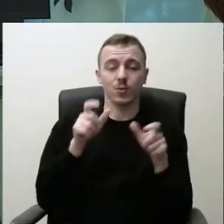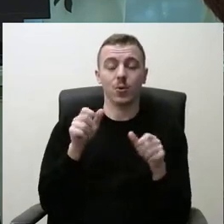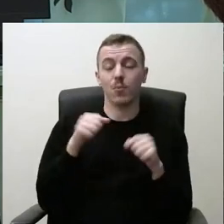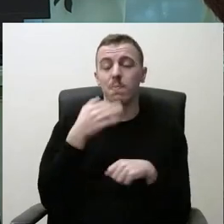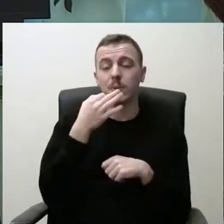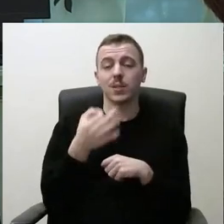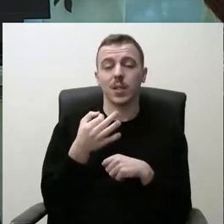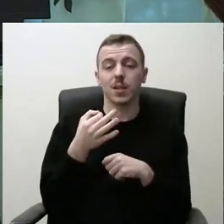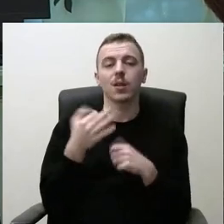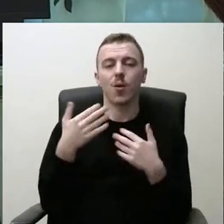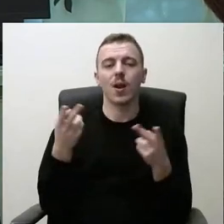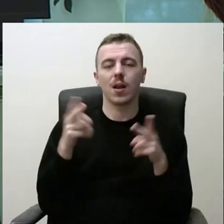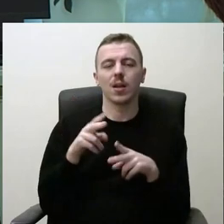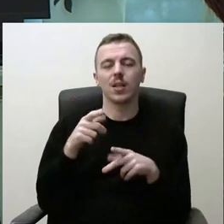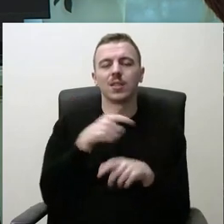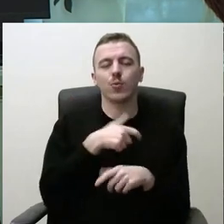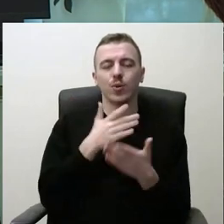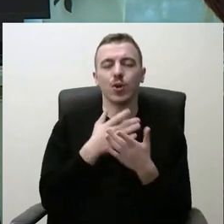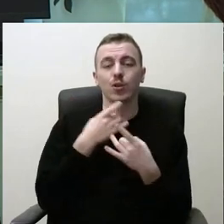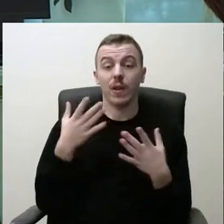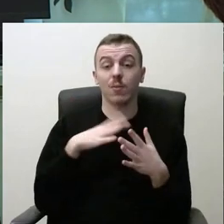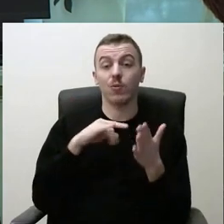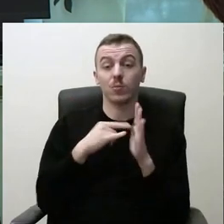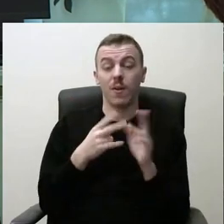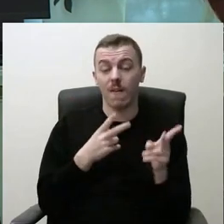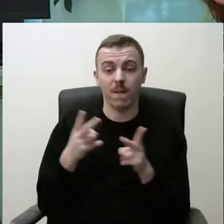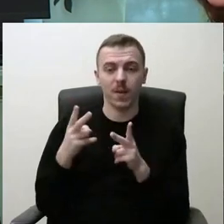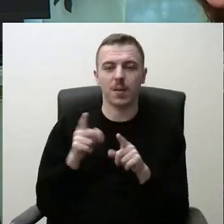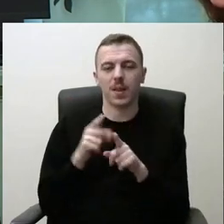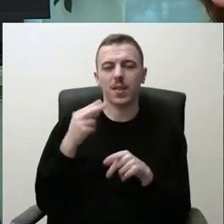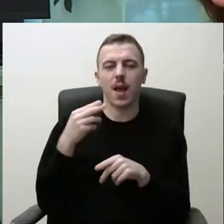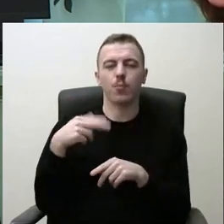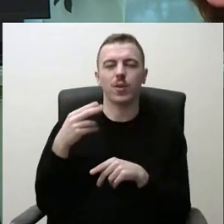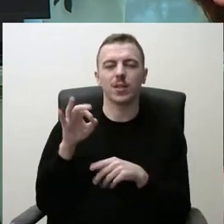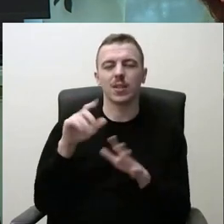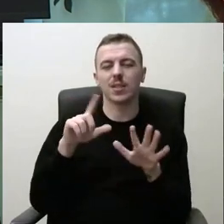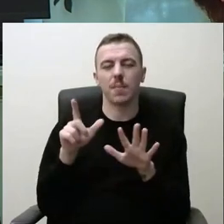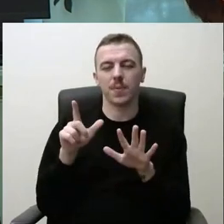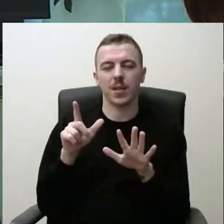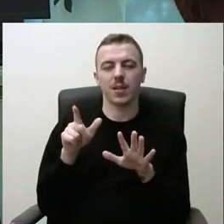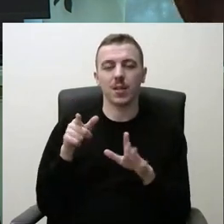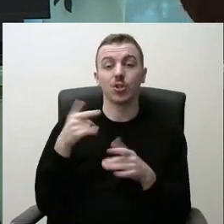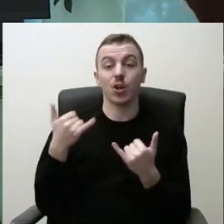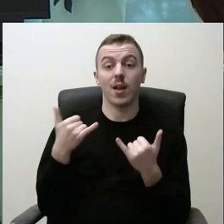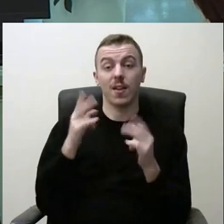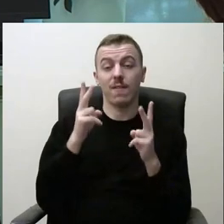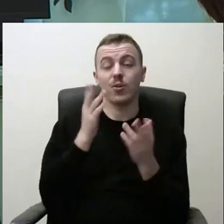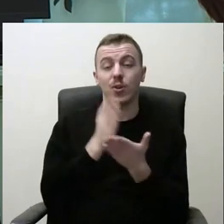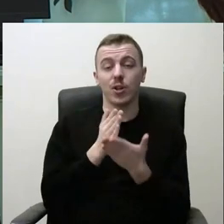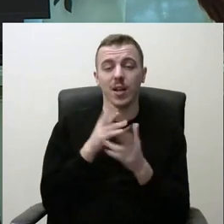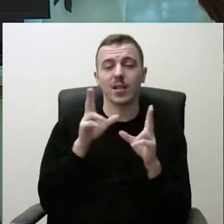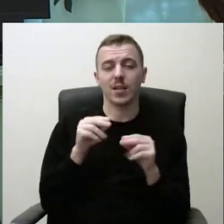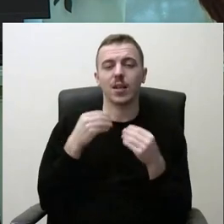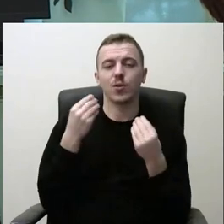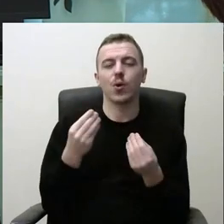lieka ir seninių jėto šventės, kurios buvo numatytas, ir Nemono septyni, kuris stovi šiandien ir išmanau, kad tikrai duos